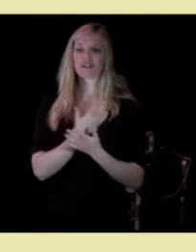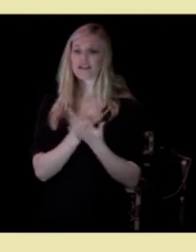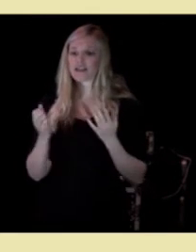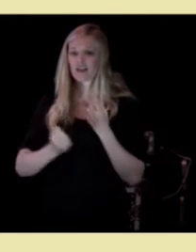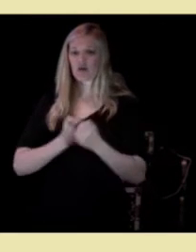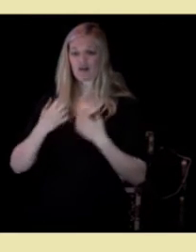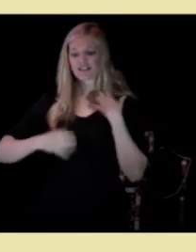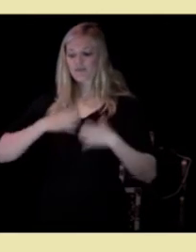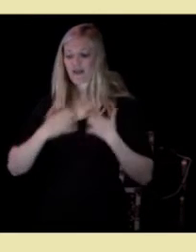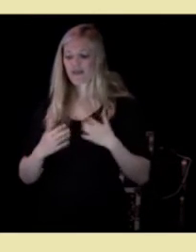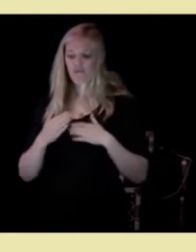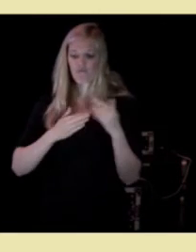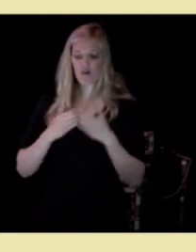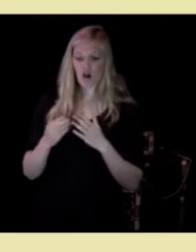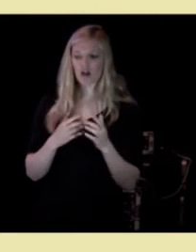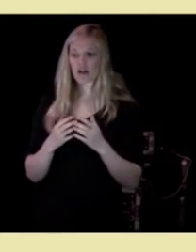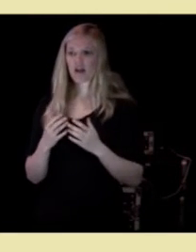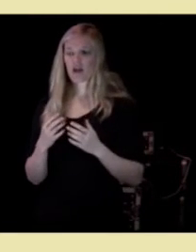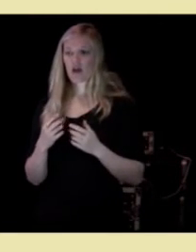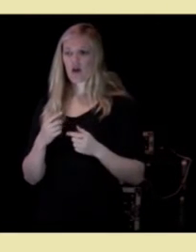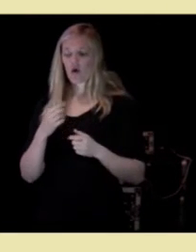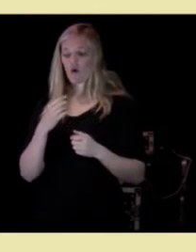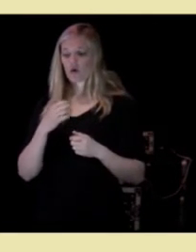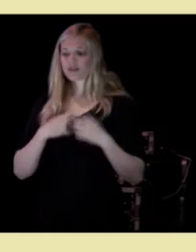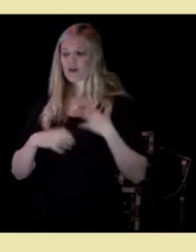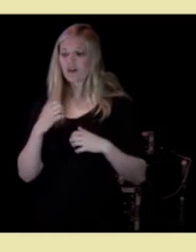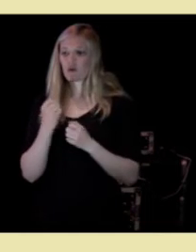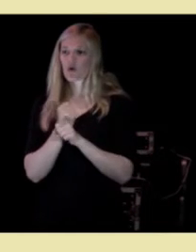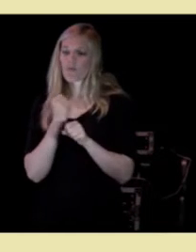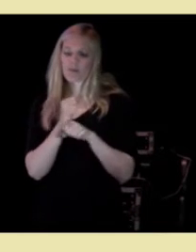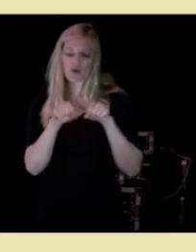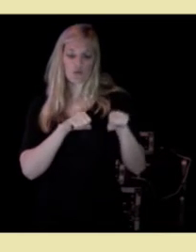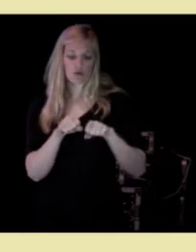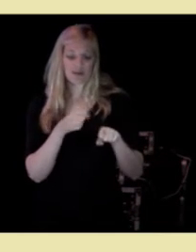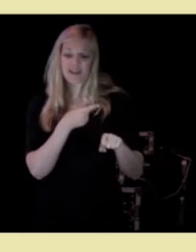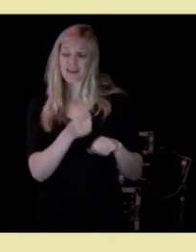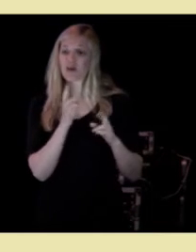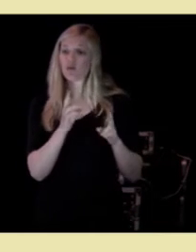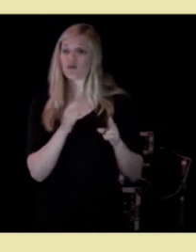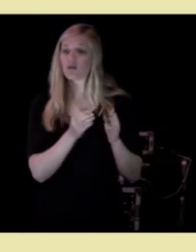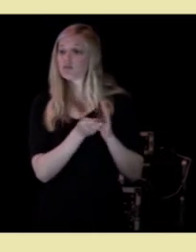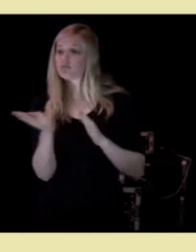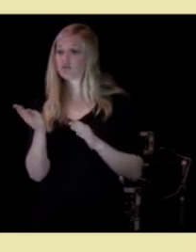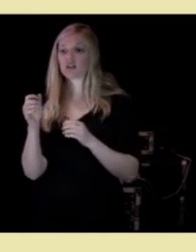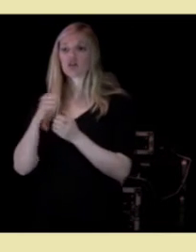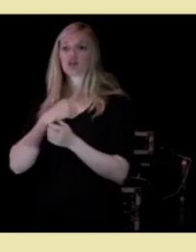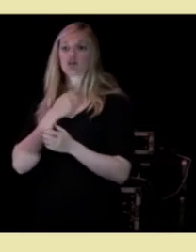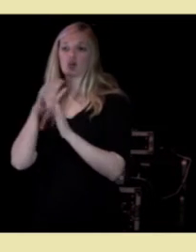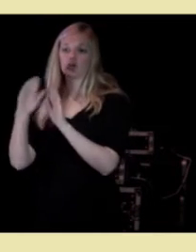faglig, attraktivt jobba i kommunen, så vil disse også forsvinne til sykehusene eller til SAS.